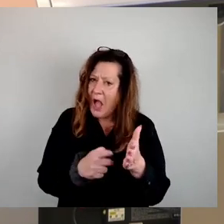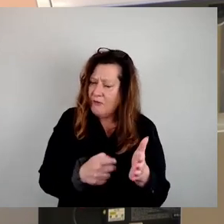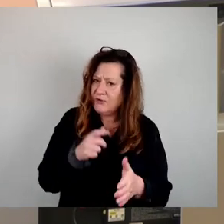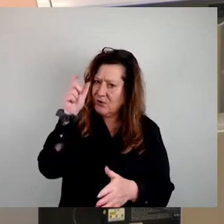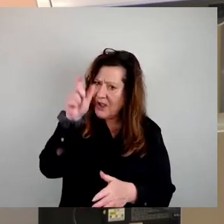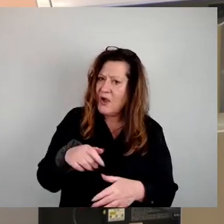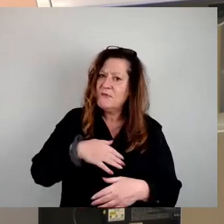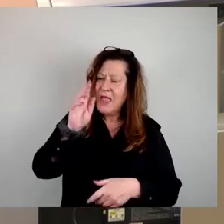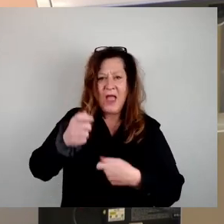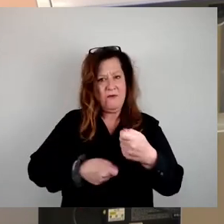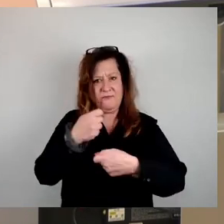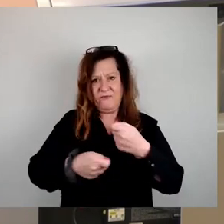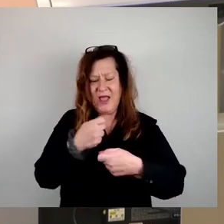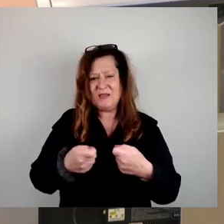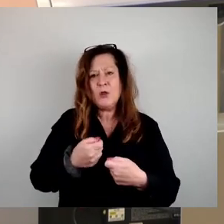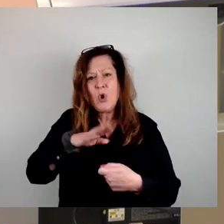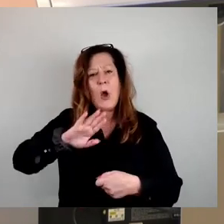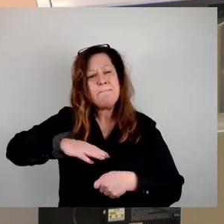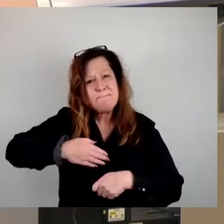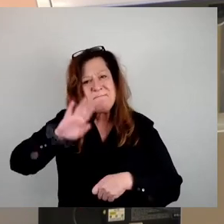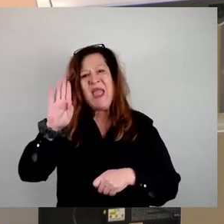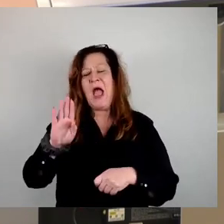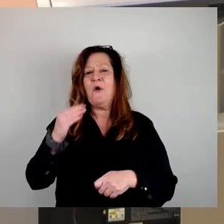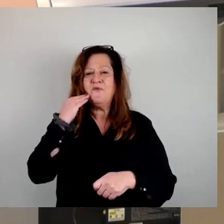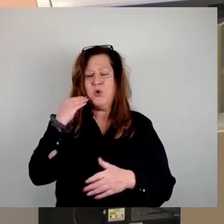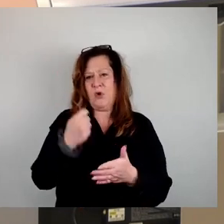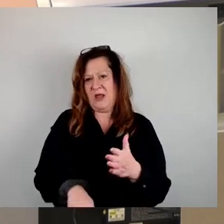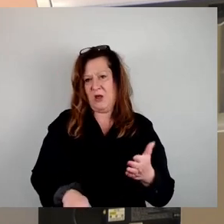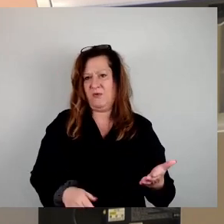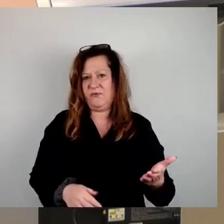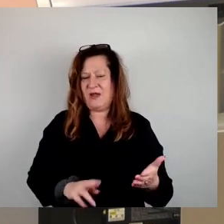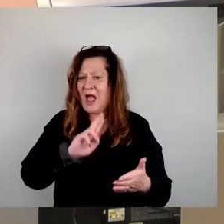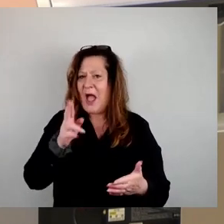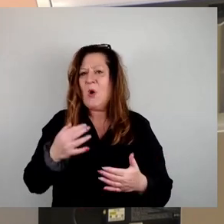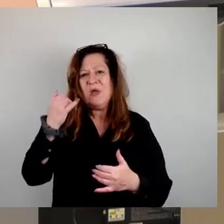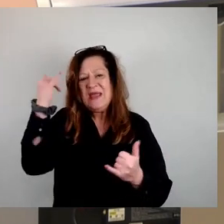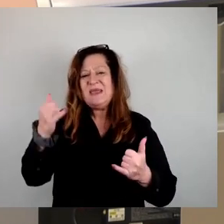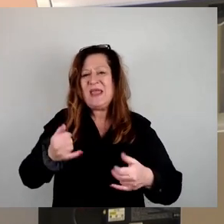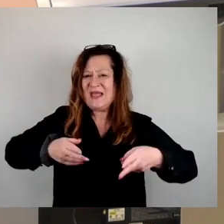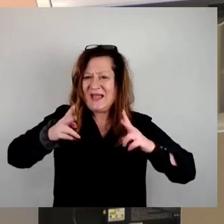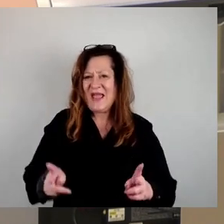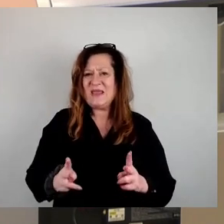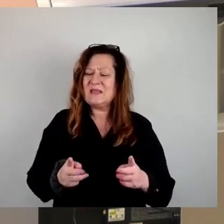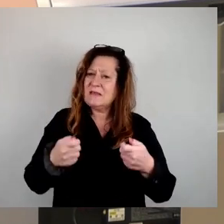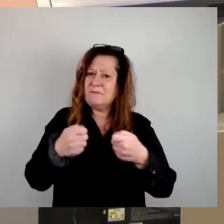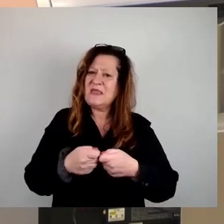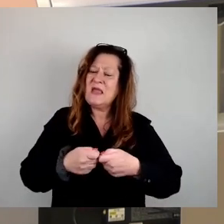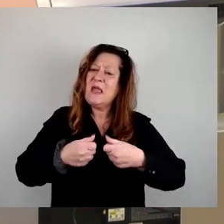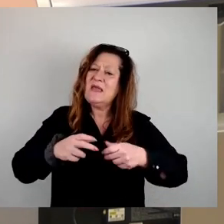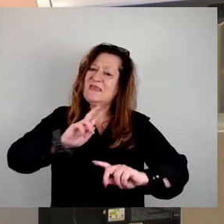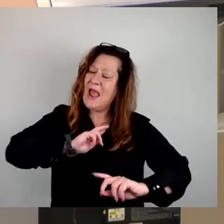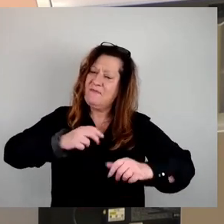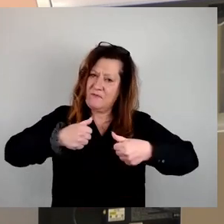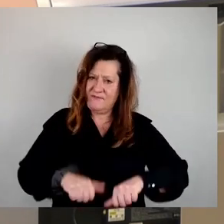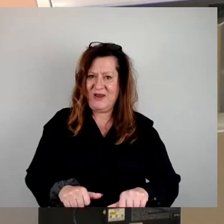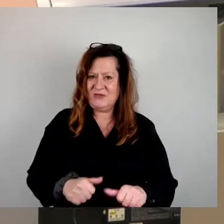zum Verkauf stehenden Wohnungen zu retten. Des Weiteren sollte die WID eine rechtlich bindende Selbstverpflichtung erarbeiten, die den Weiterverkauf